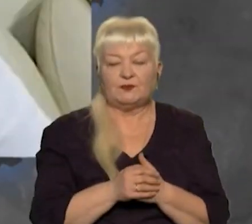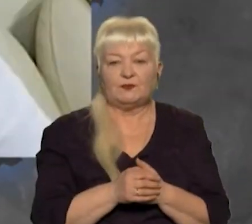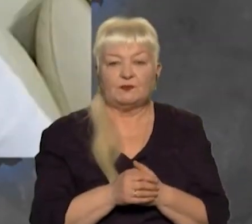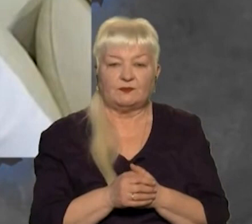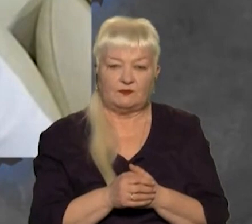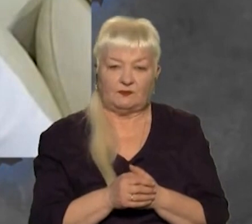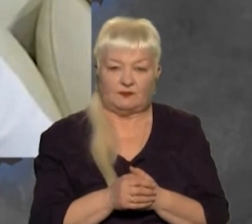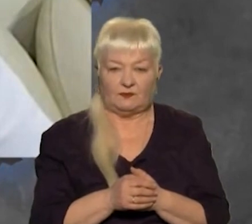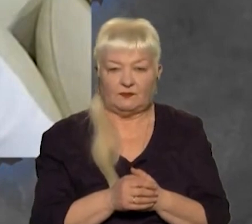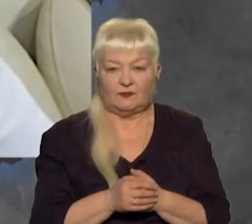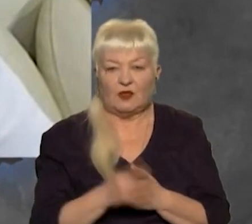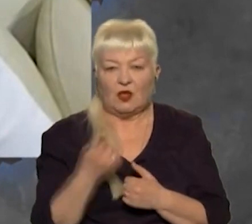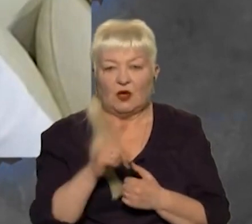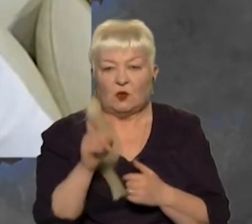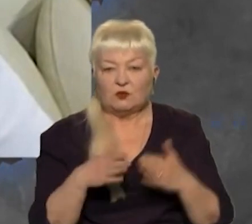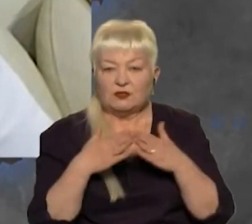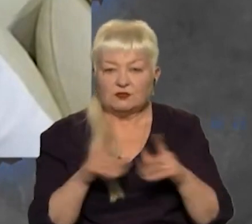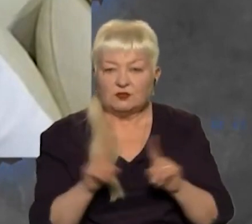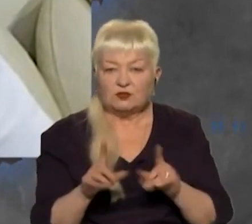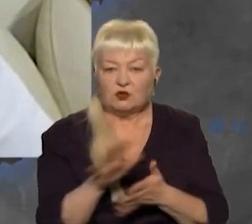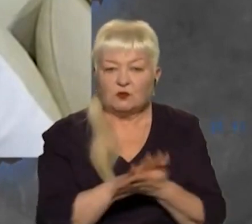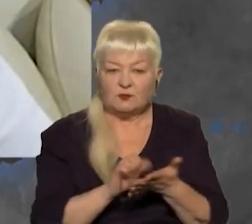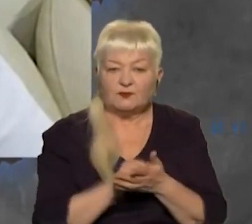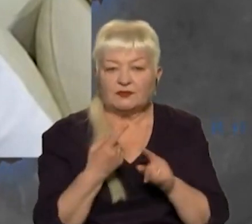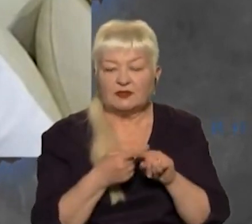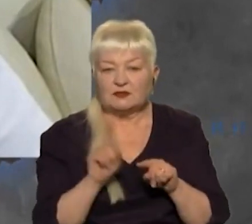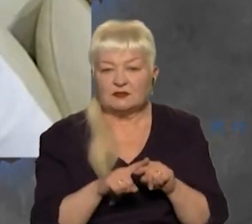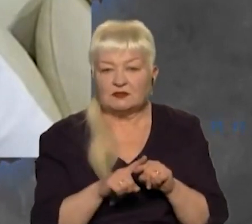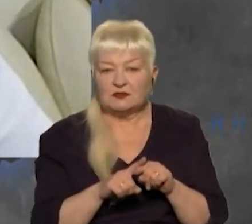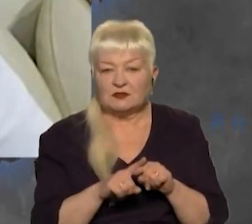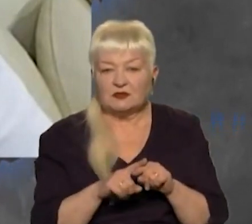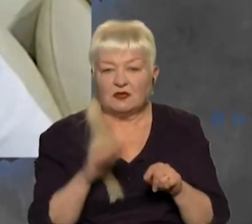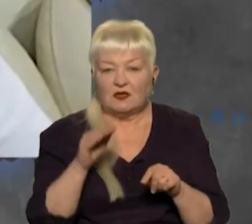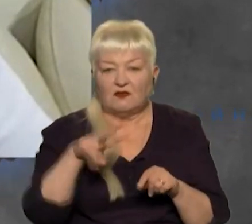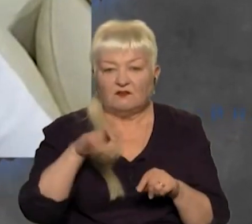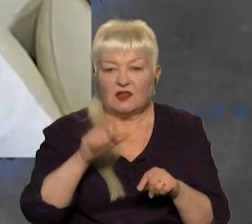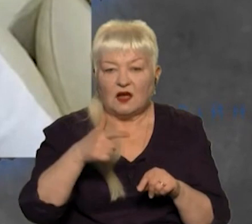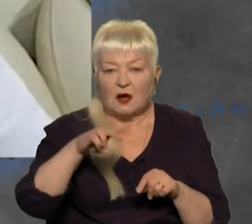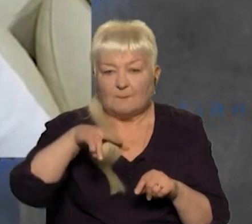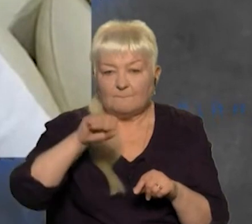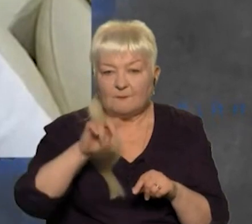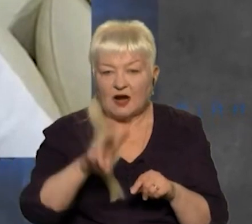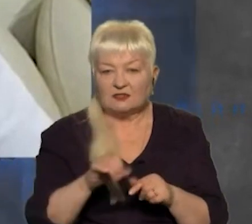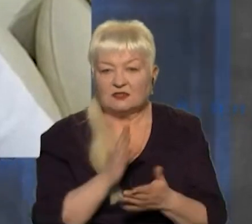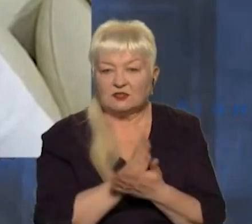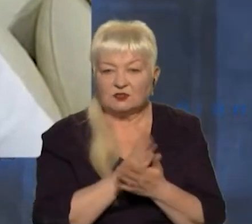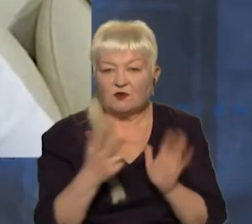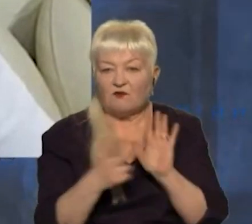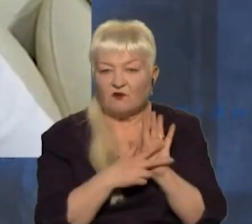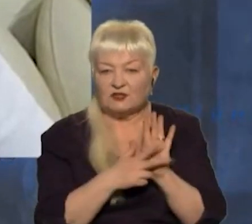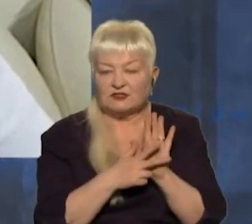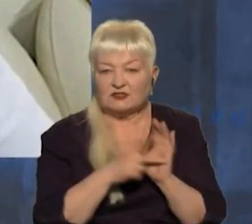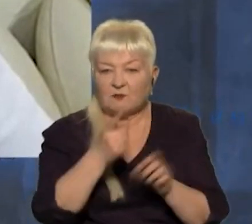Один із кораблів, який повреждений, це флагман-носитель восьми калібров.